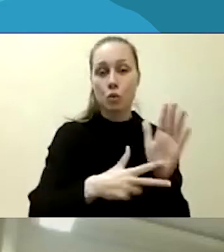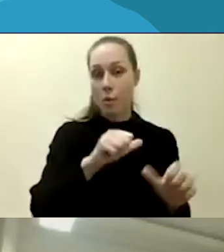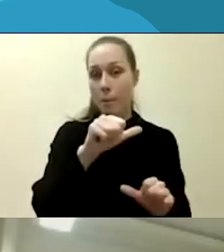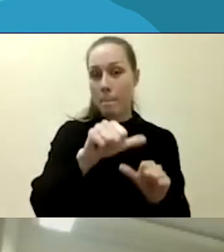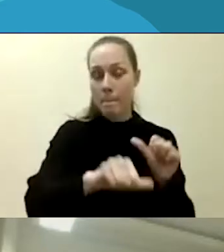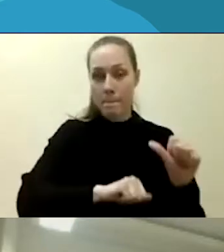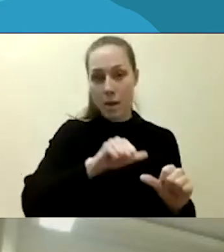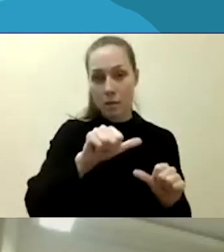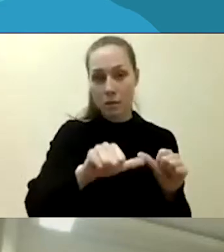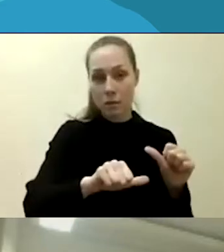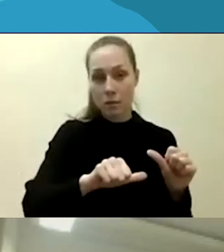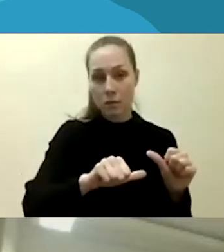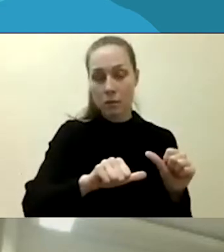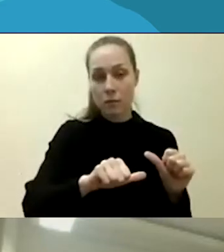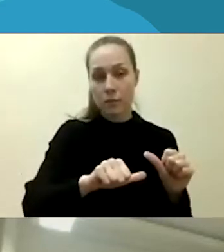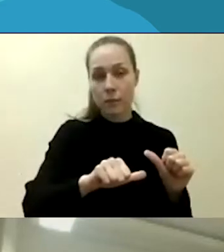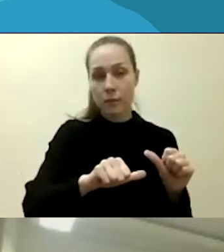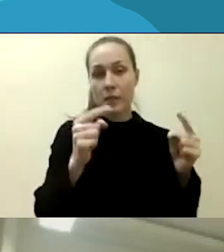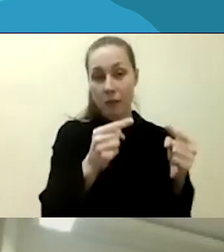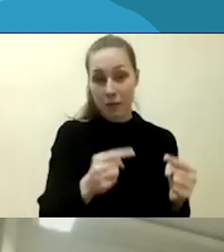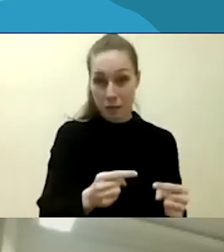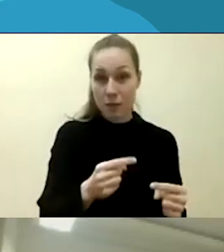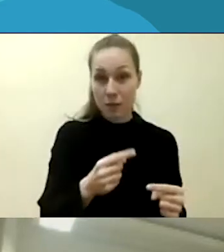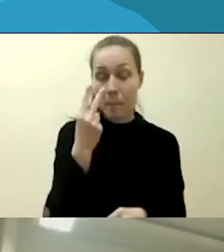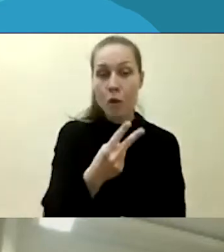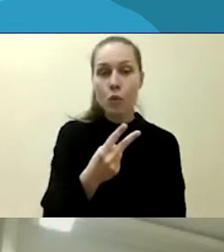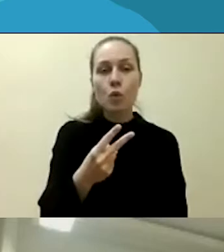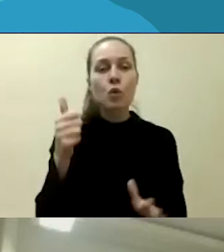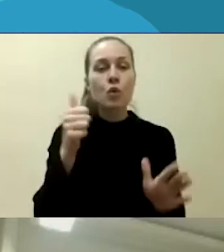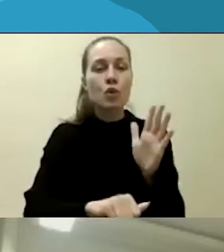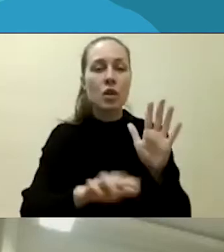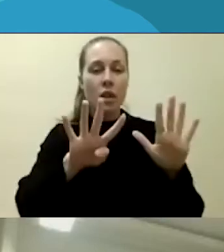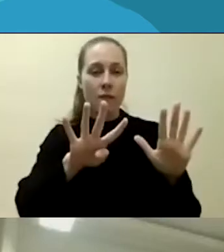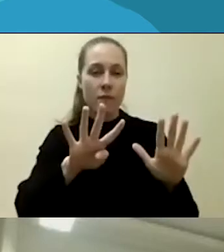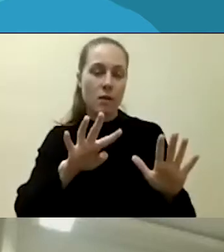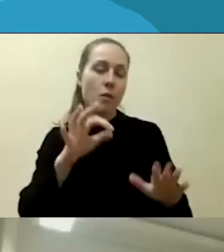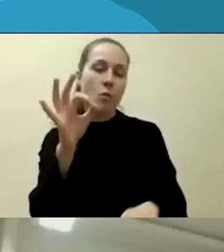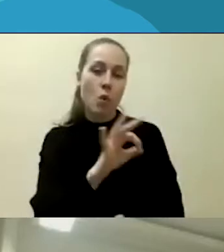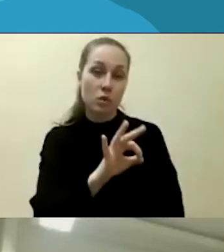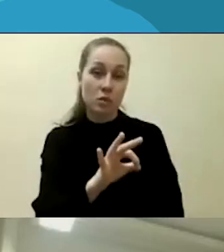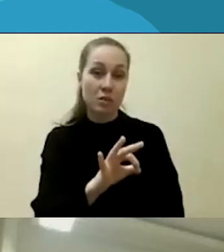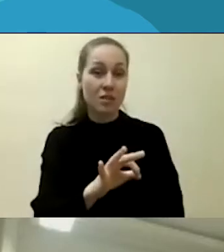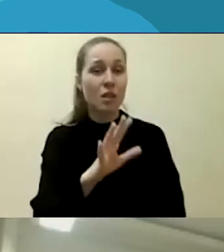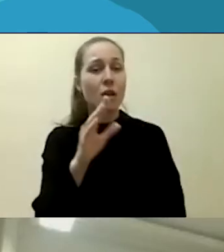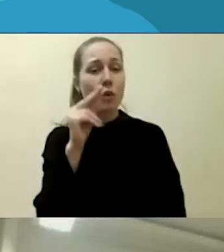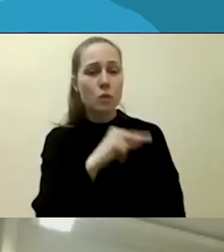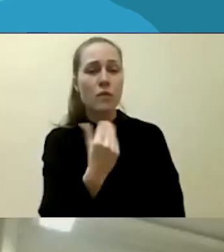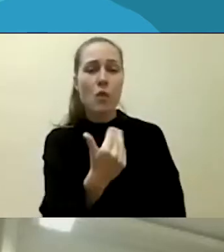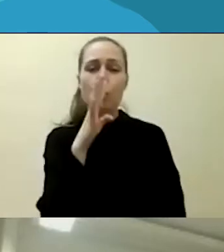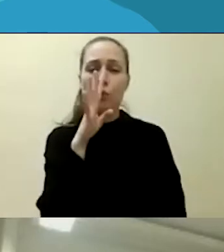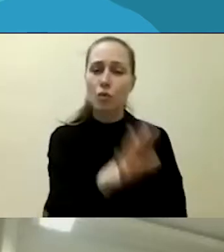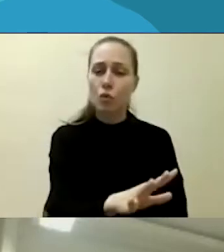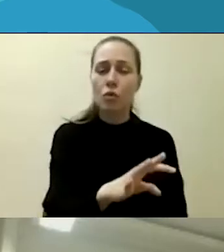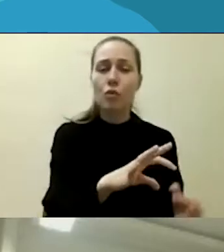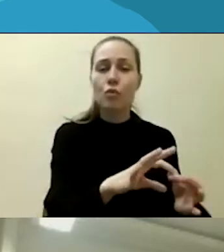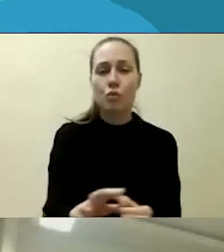statistika matote, kad ne 69 procentai nepykantos nusikaltimų buvo susiję su